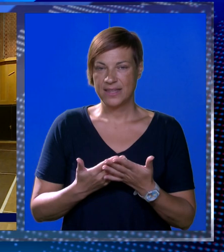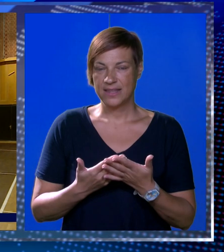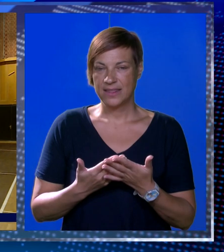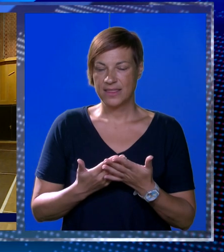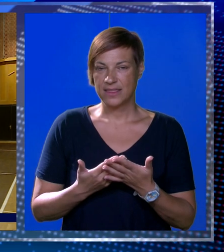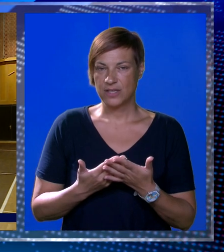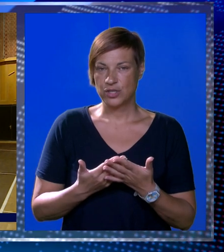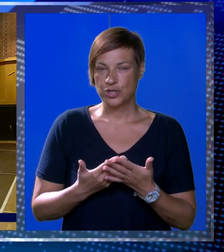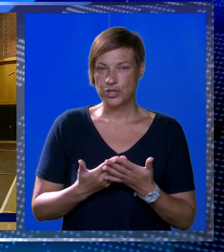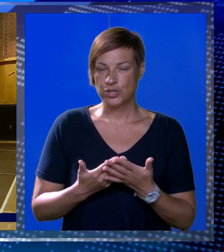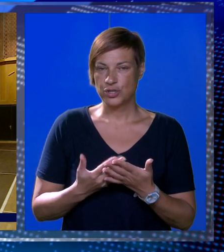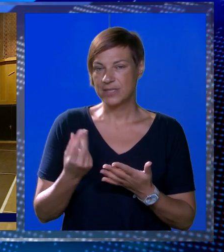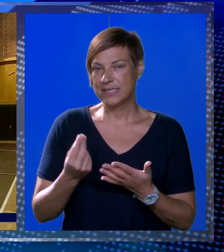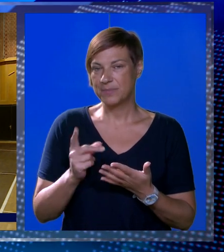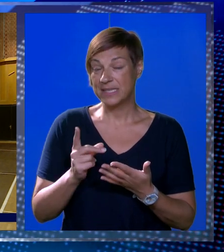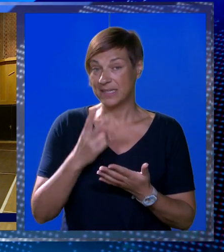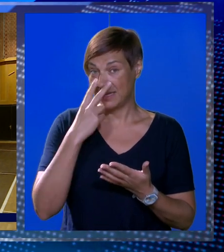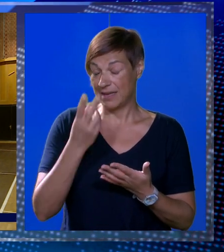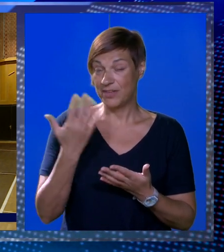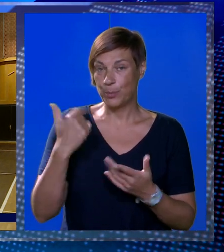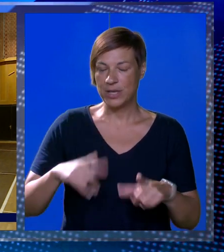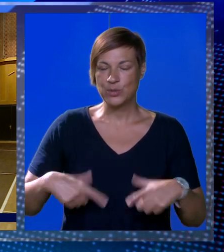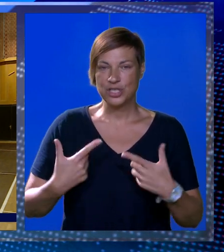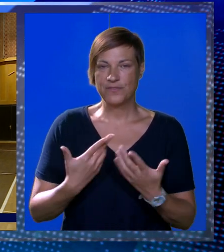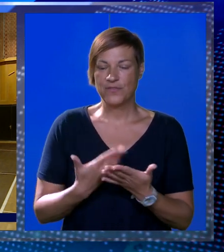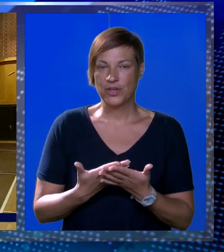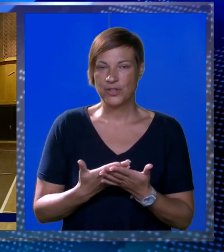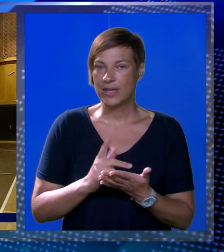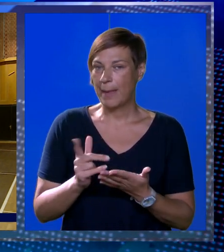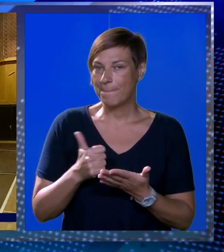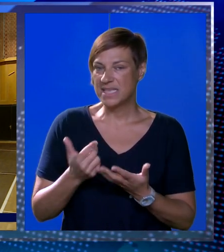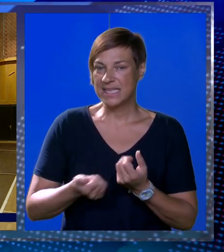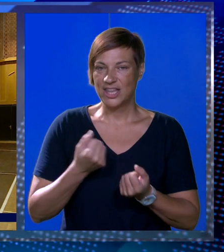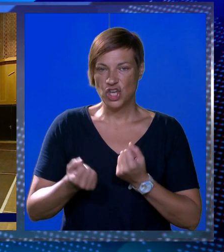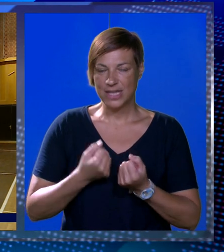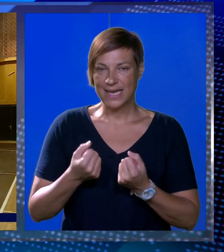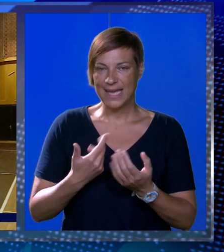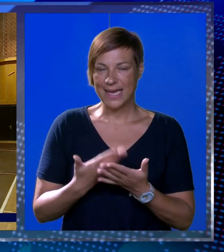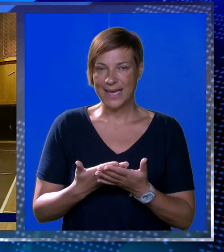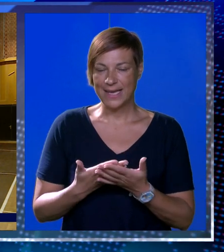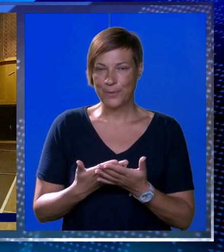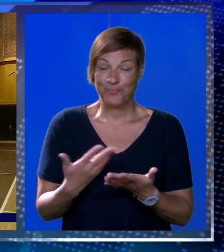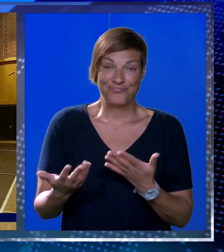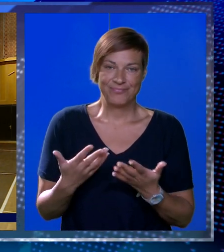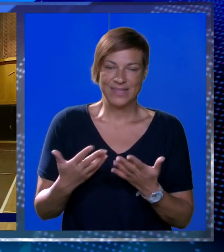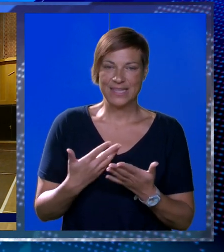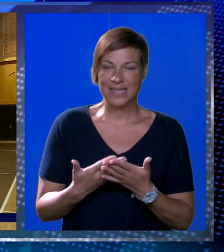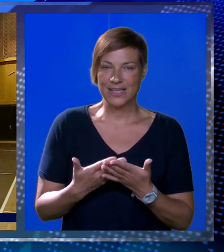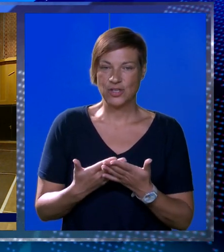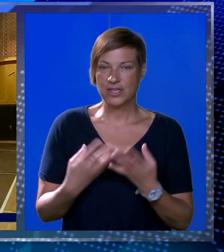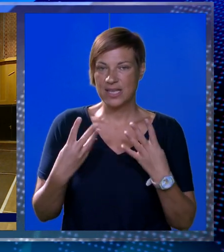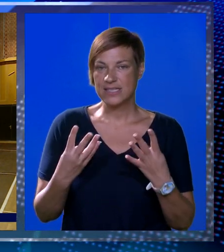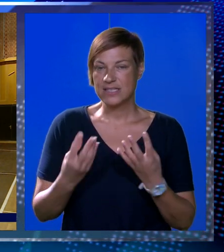sad srpske nacionalacije nisam ga nikad ne vidio prije u životu znači bez jednog treninga tako da